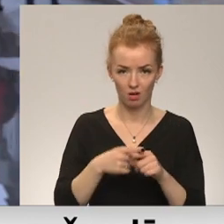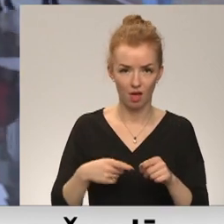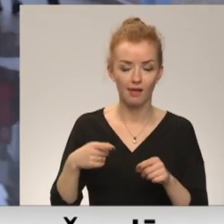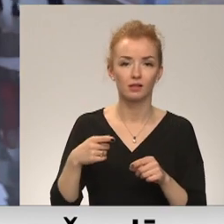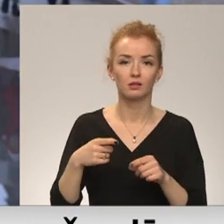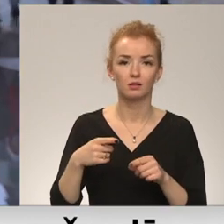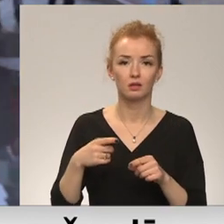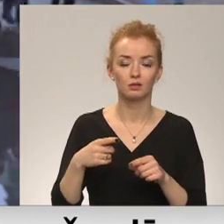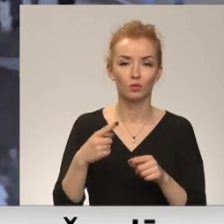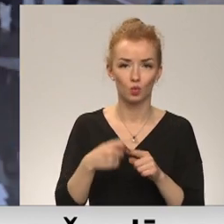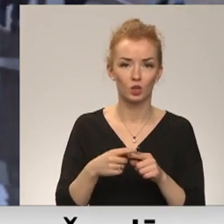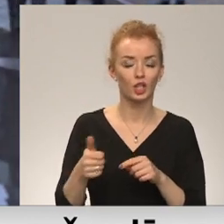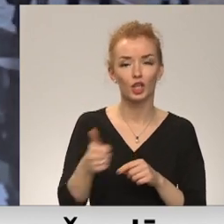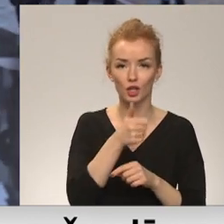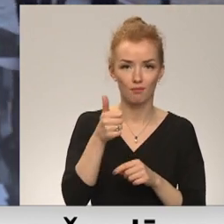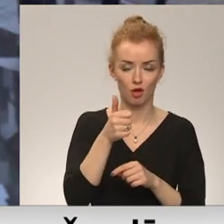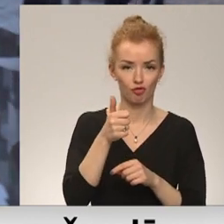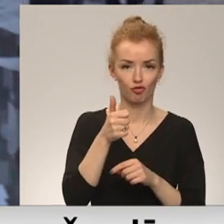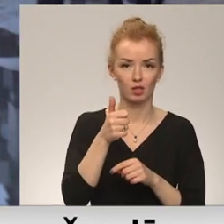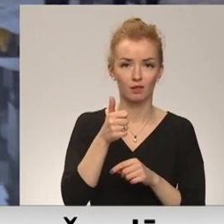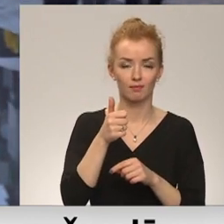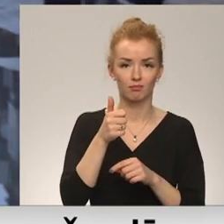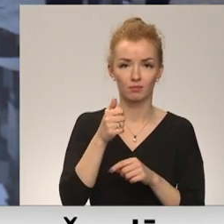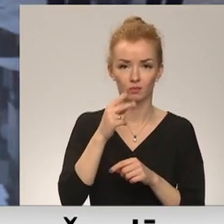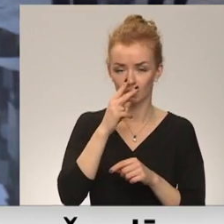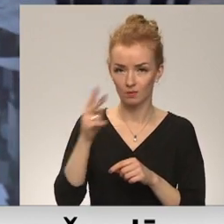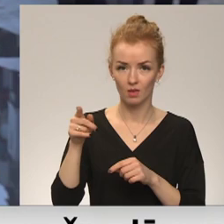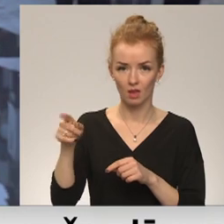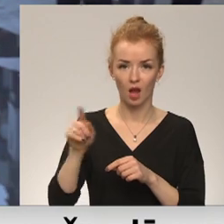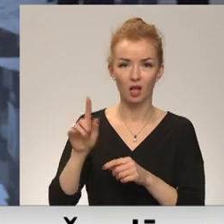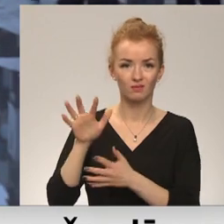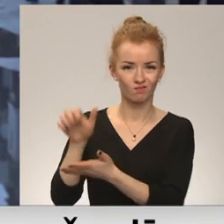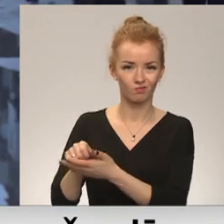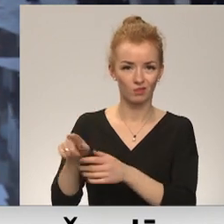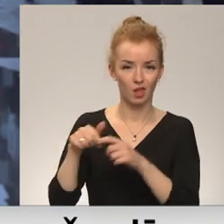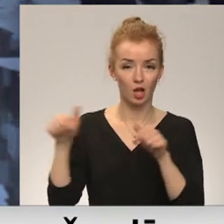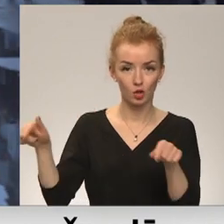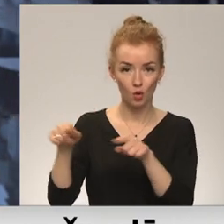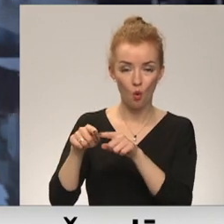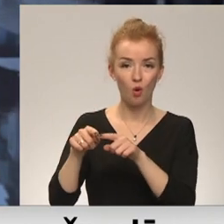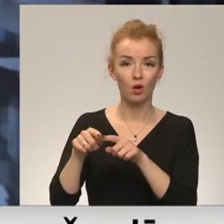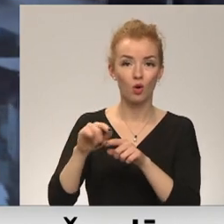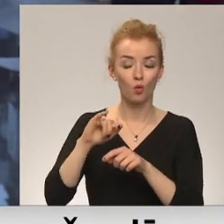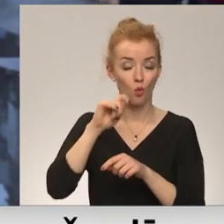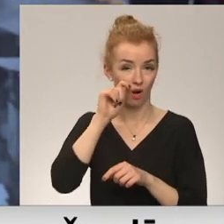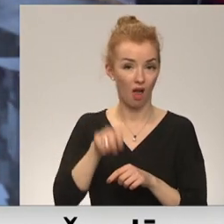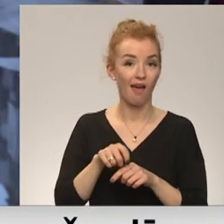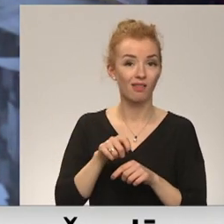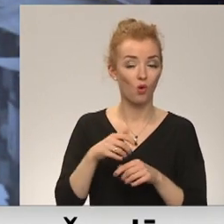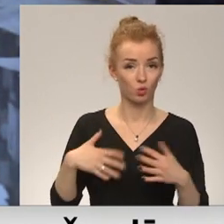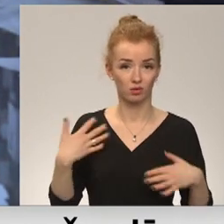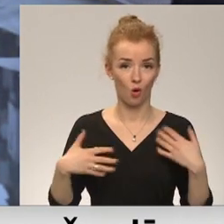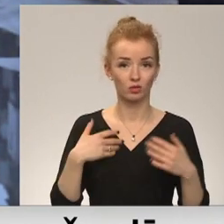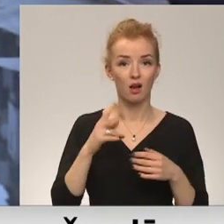reižas šodien un īpaši uzmanību pievērsta separātistu kontrolētajām teritorijām. Ņemot vairāko, Ukraiņu norāda, ka bažīs par